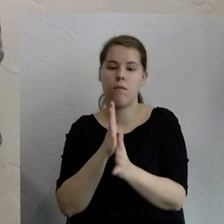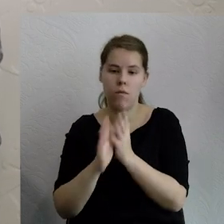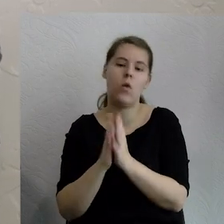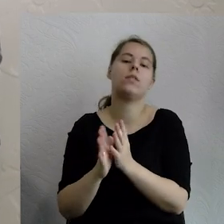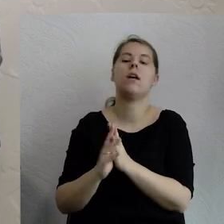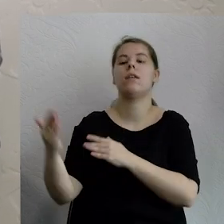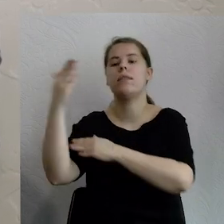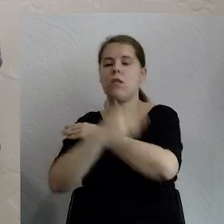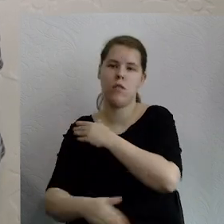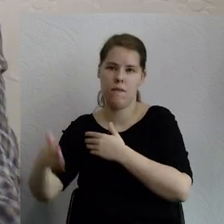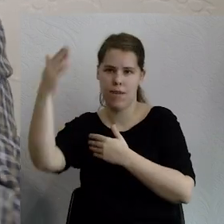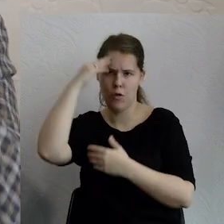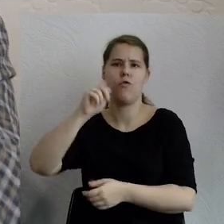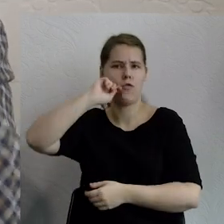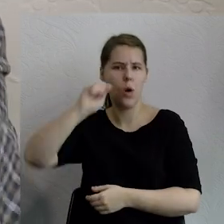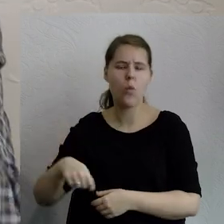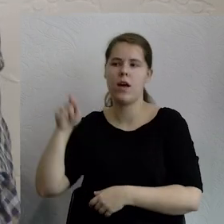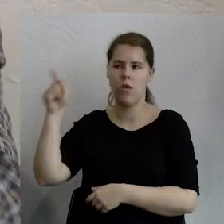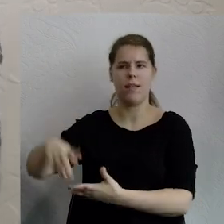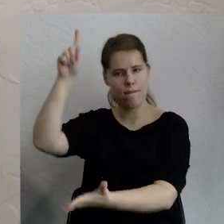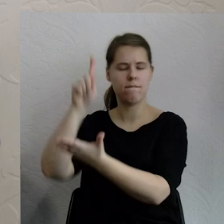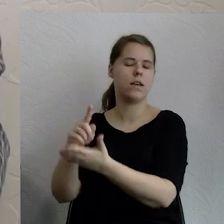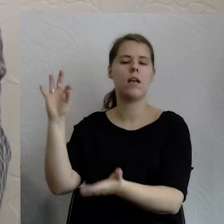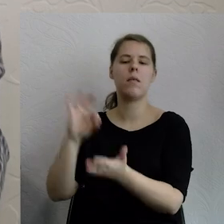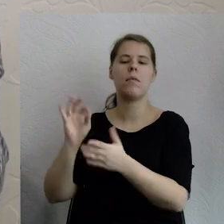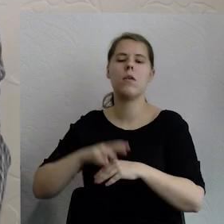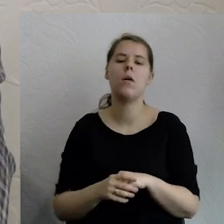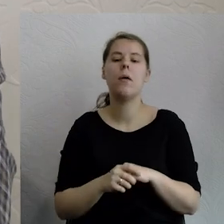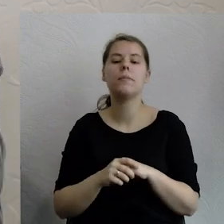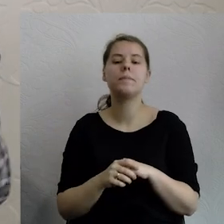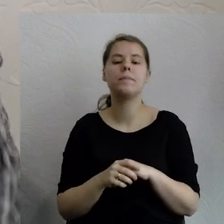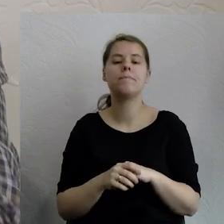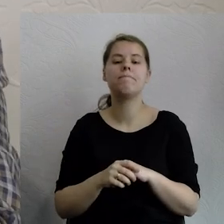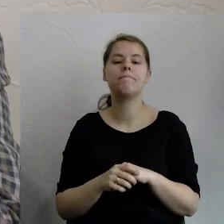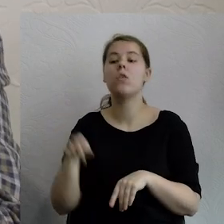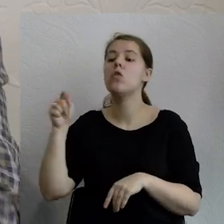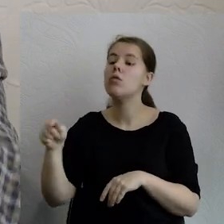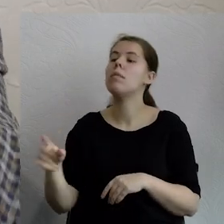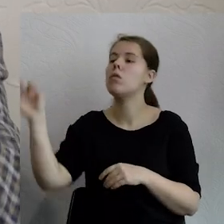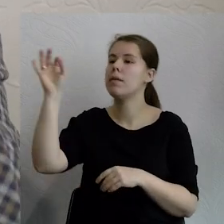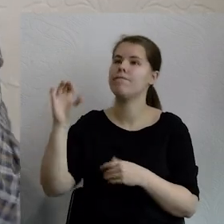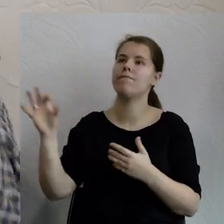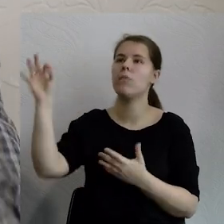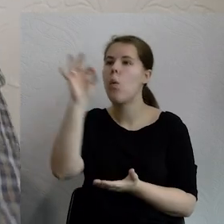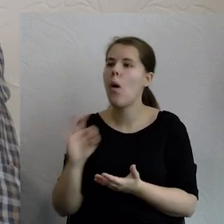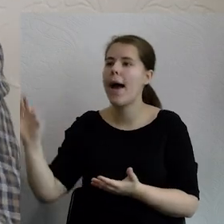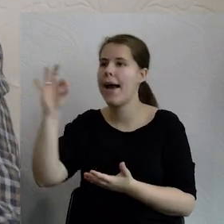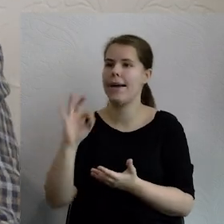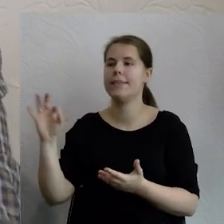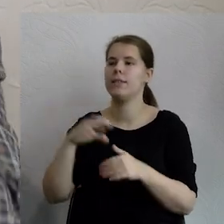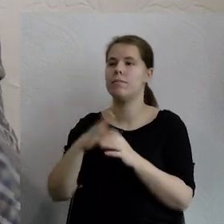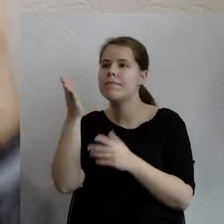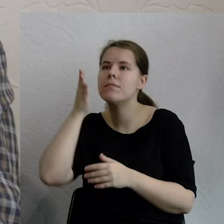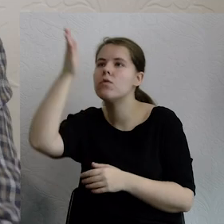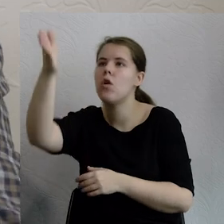zwycięskie dla Ukrainy, dla tych, co ją popierają, otwiera szansę jednocześnie na to, że też do tego w perspektywie najpóźniej